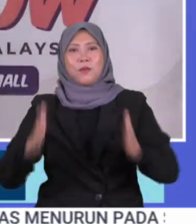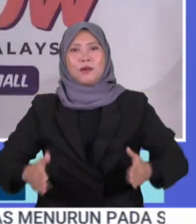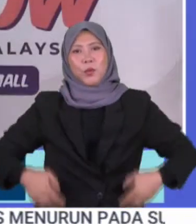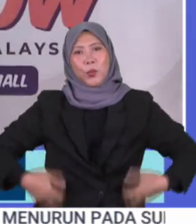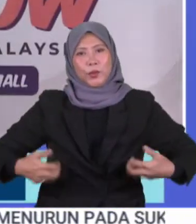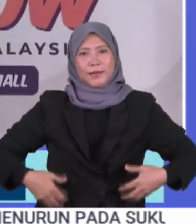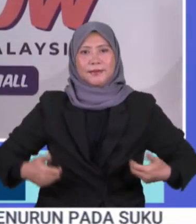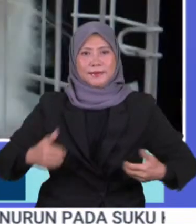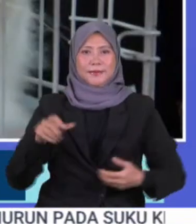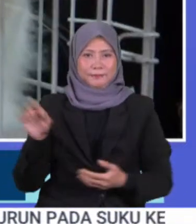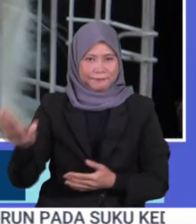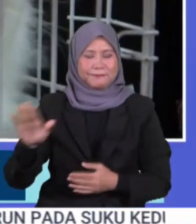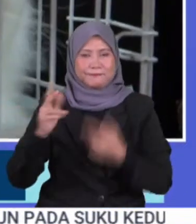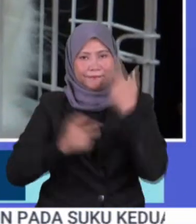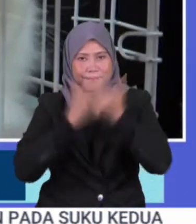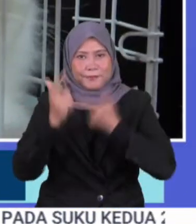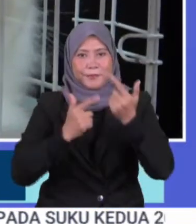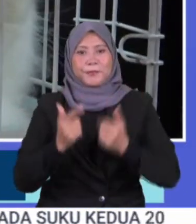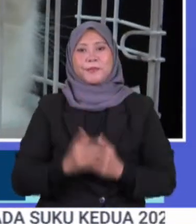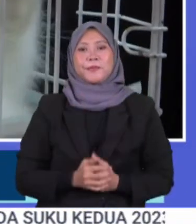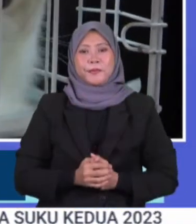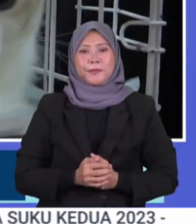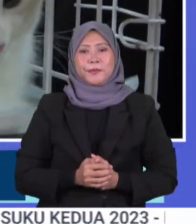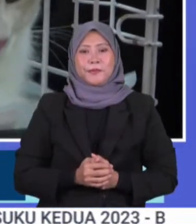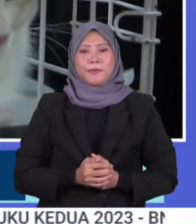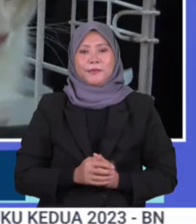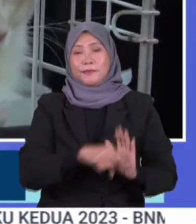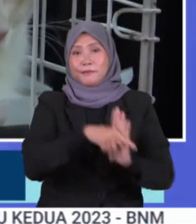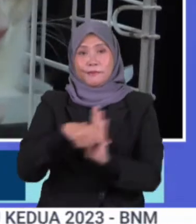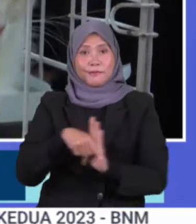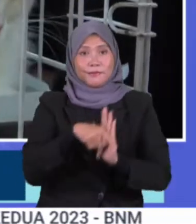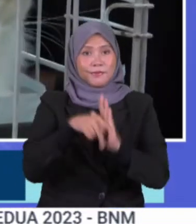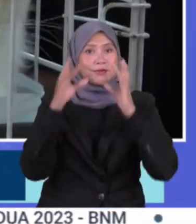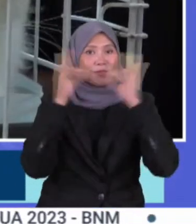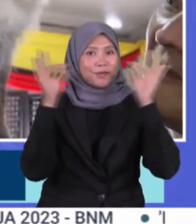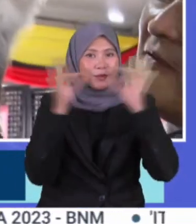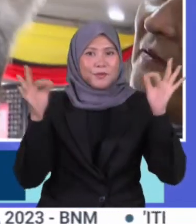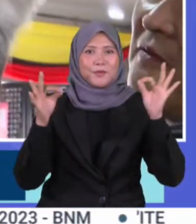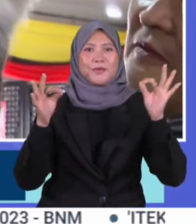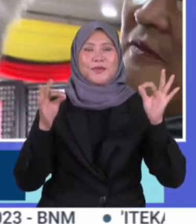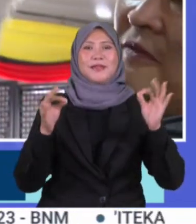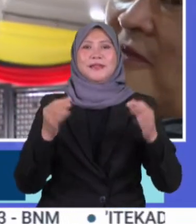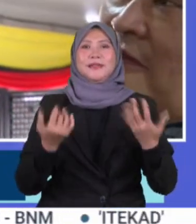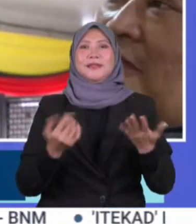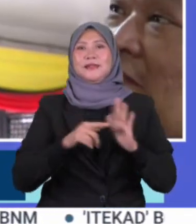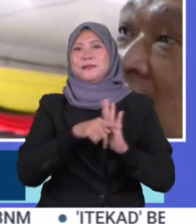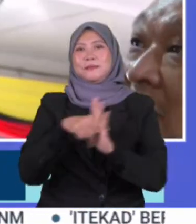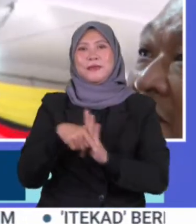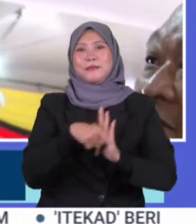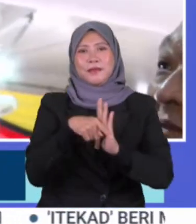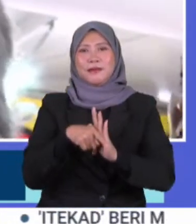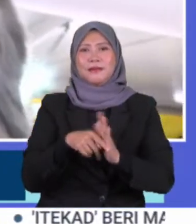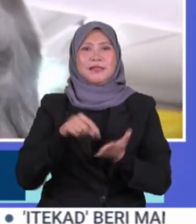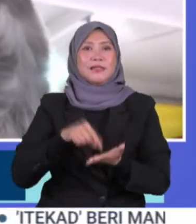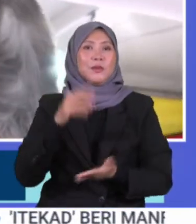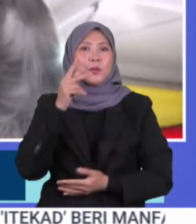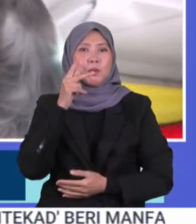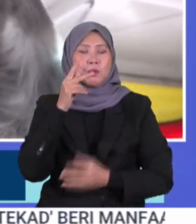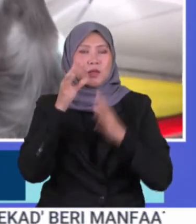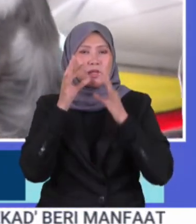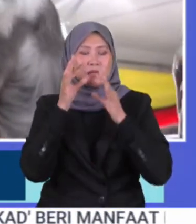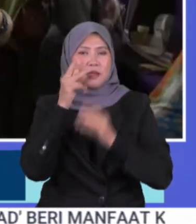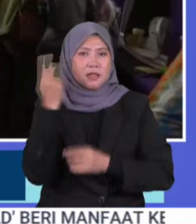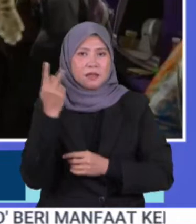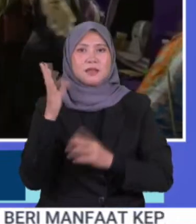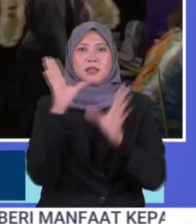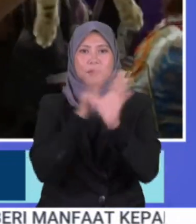Buat pencinta kucing, pameran antarabangsa kucing kini berlansung di Majmamal Kucing Sarawak 77